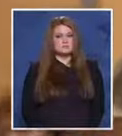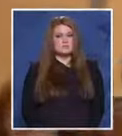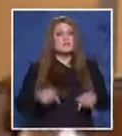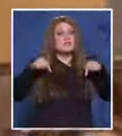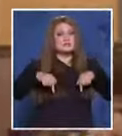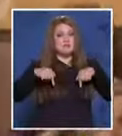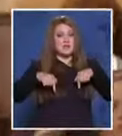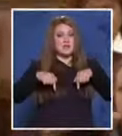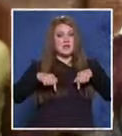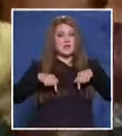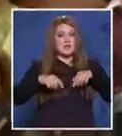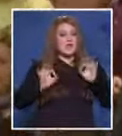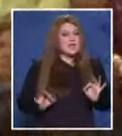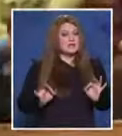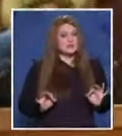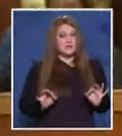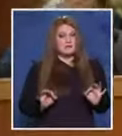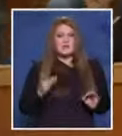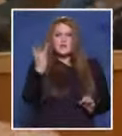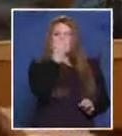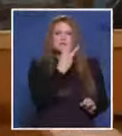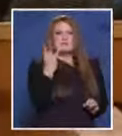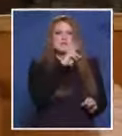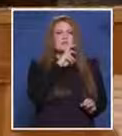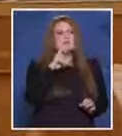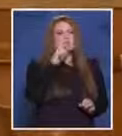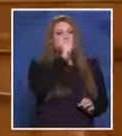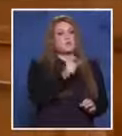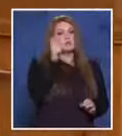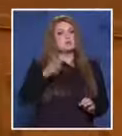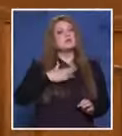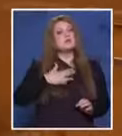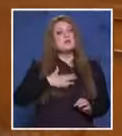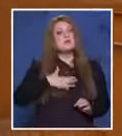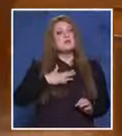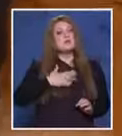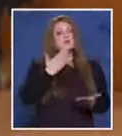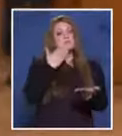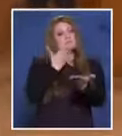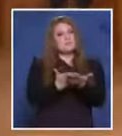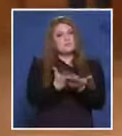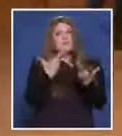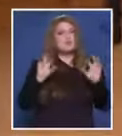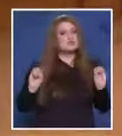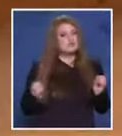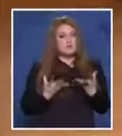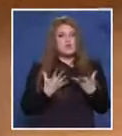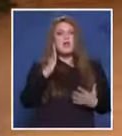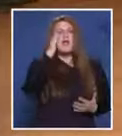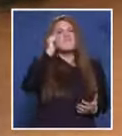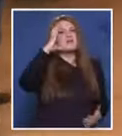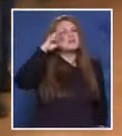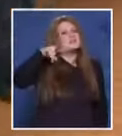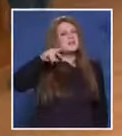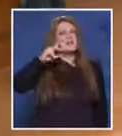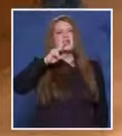Сега, естествено, тримата полицаи също имат своя версия на случай Лотосе и Васил Христов